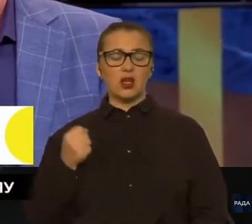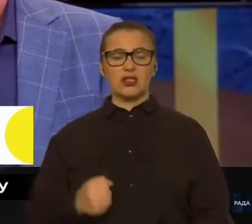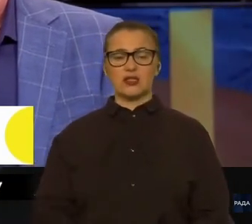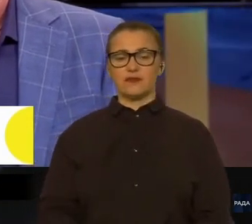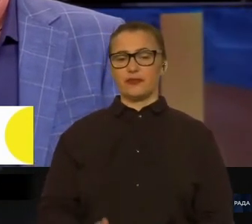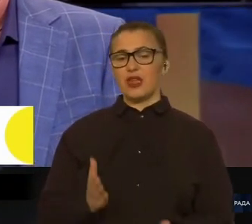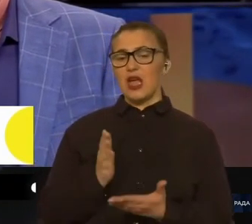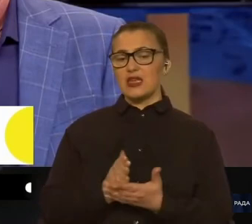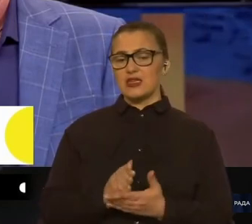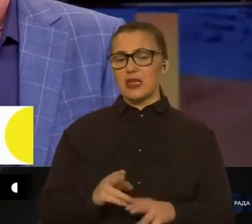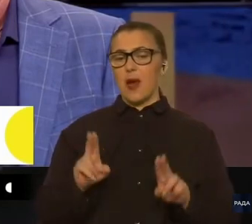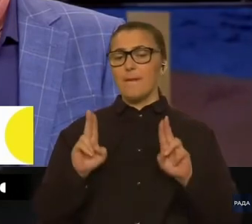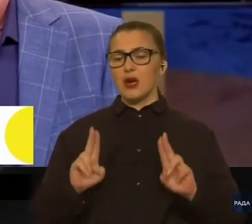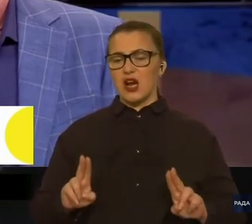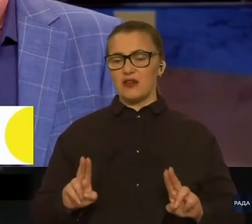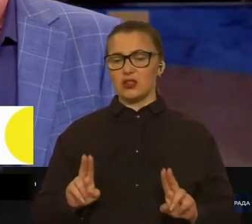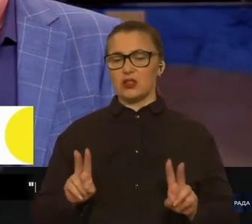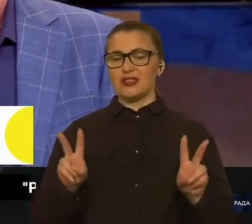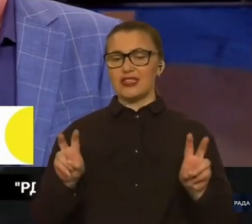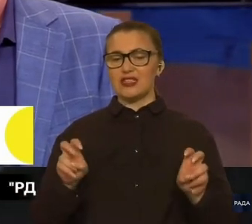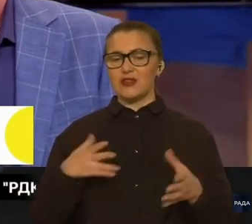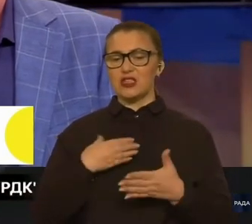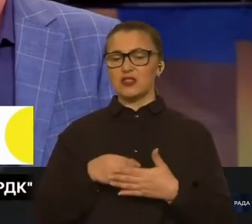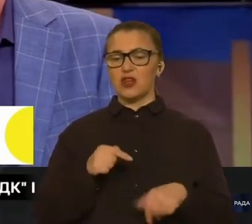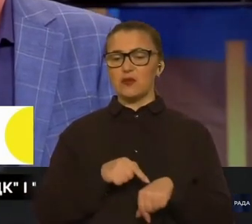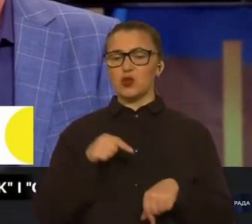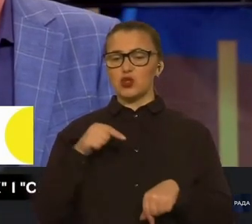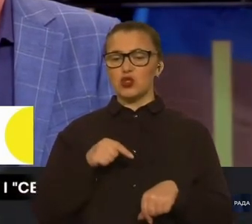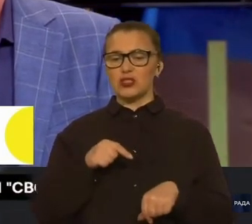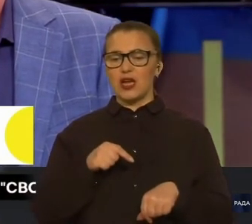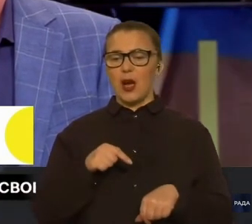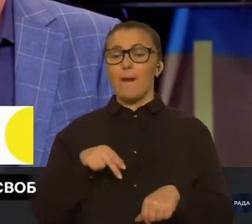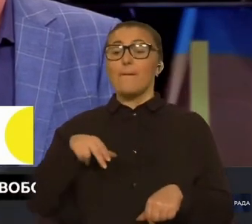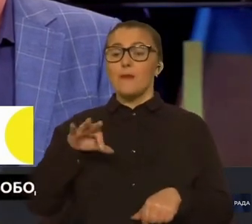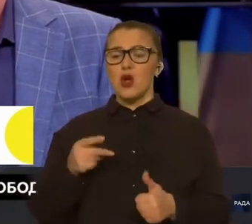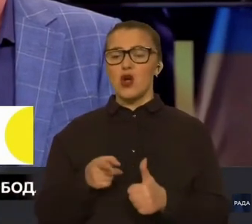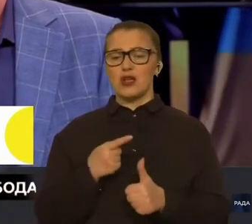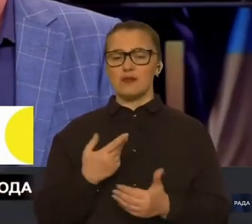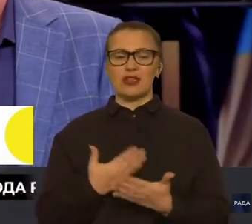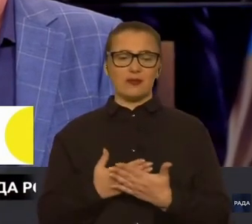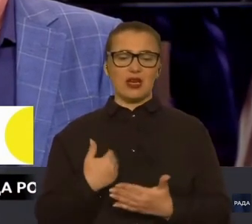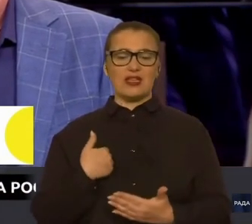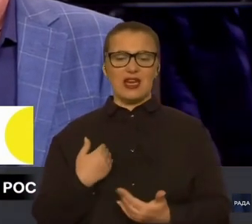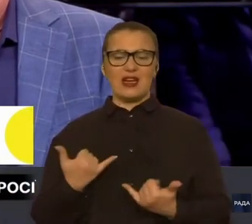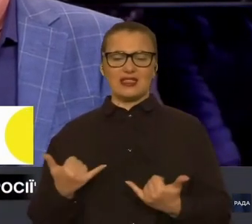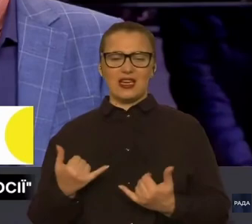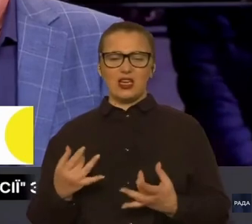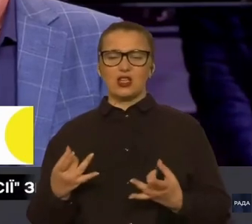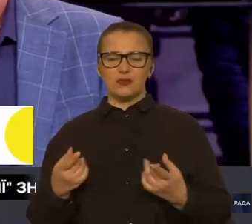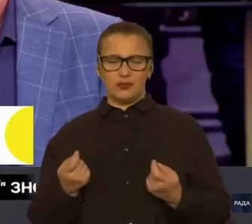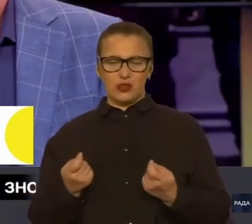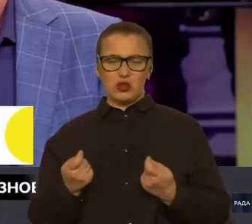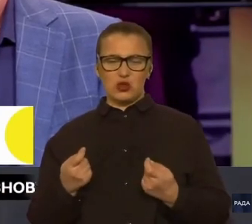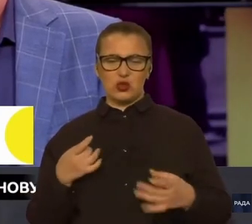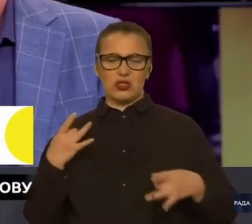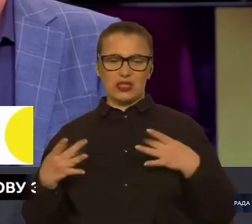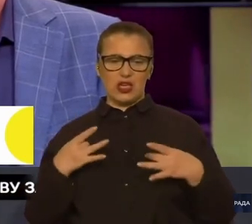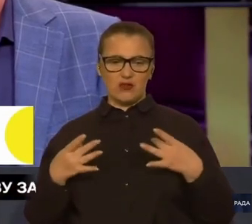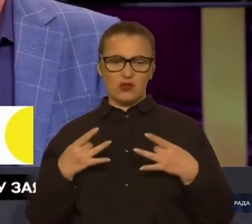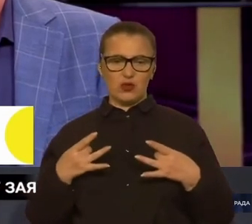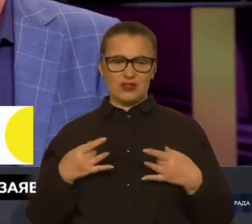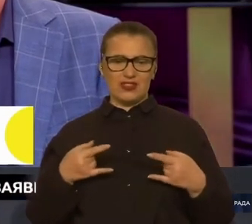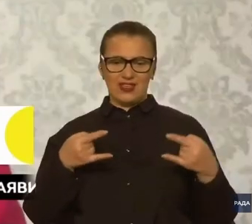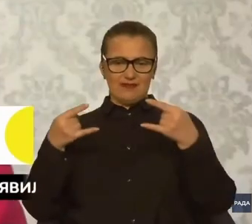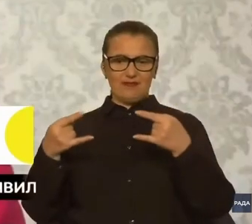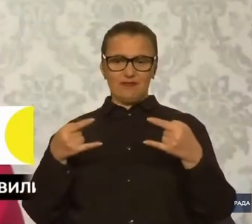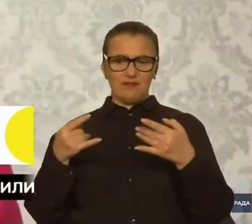Є правило називати свої почуття по імені. Наприклад, я скажу, я зараз трішечки нервуюся бути в прямому ефірі